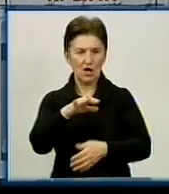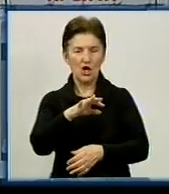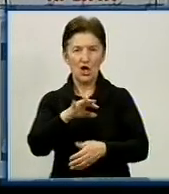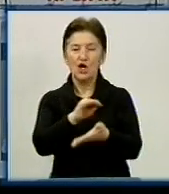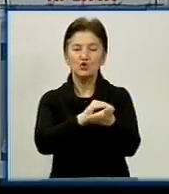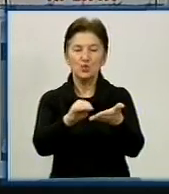та інші.